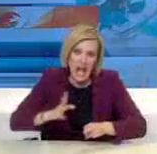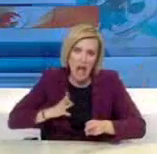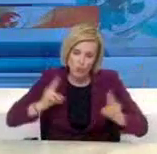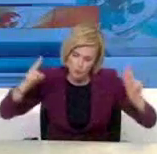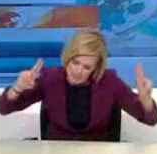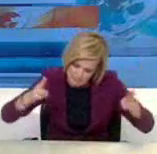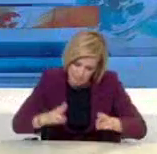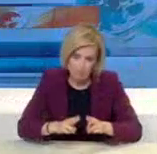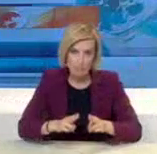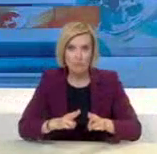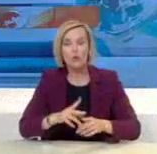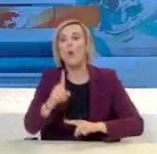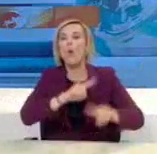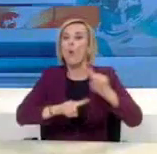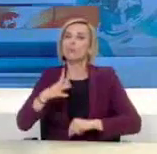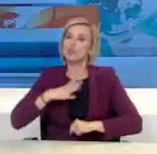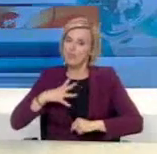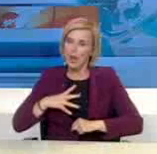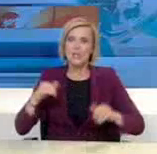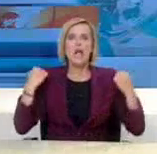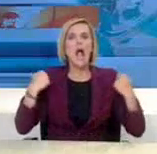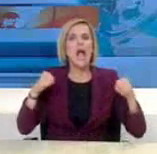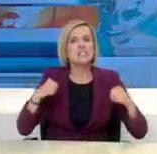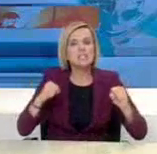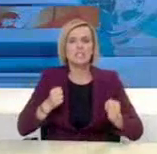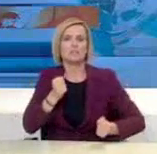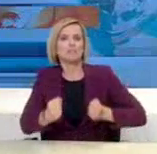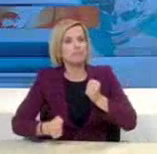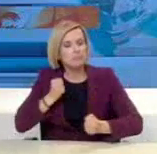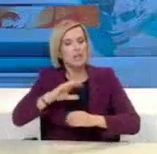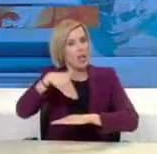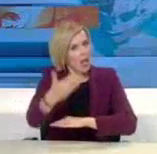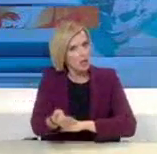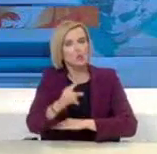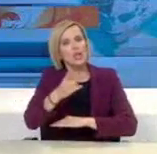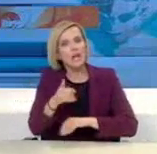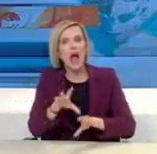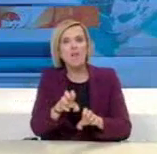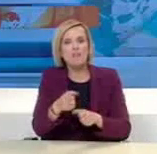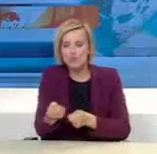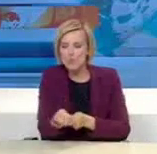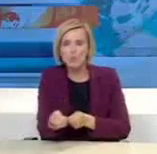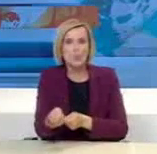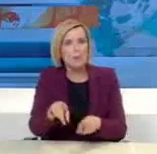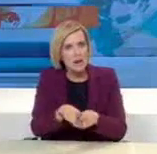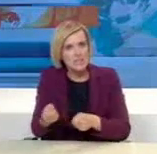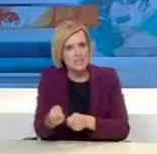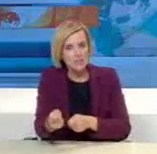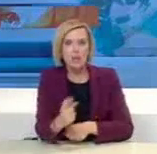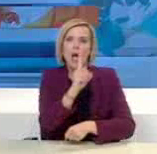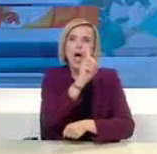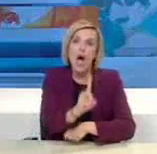Σωματική άσκηση σε εξωτερικό χώρο, η κίνηση με κατοικίδιο ζώο, ατομικά ή ένα-δύο άτομα,